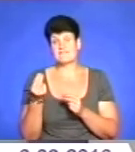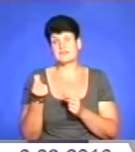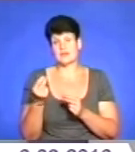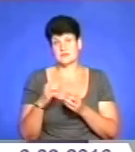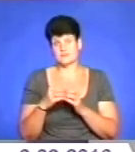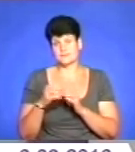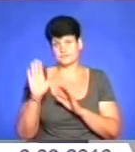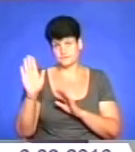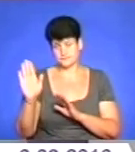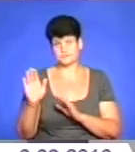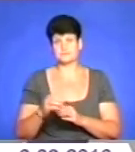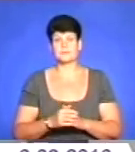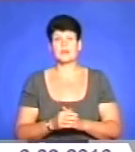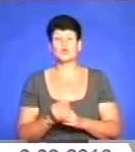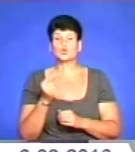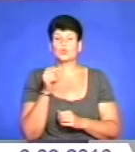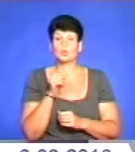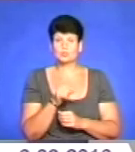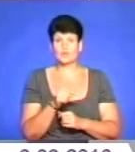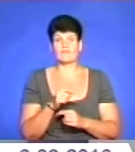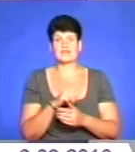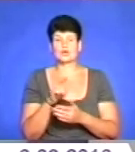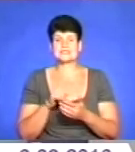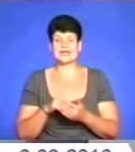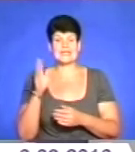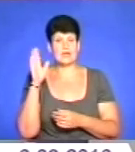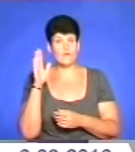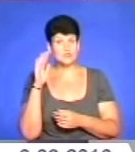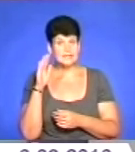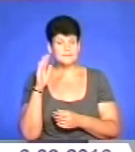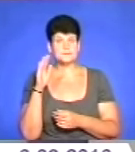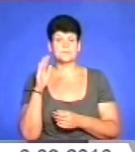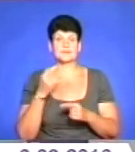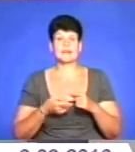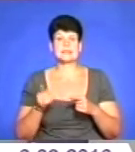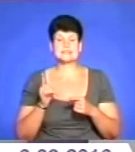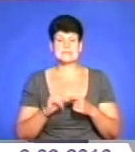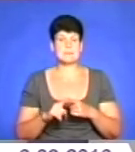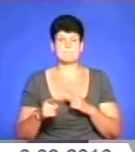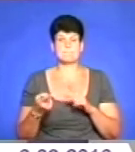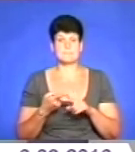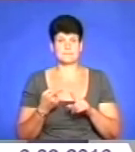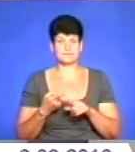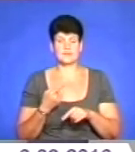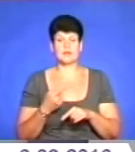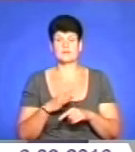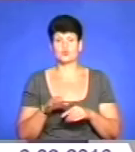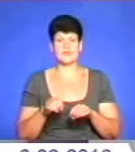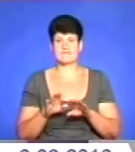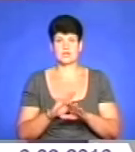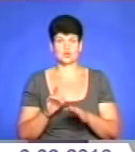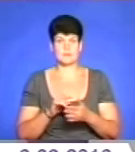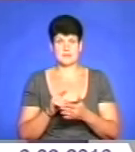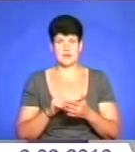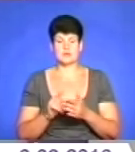аспектами. Тому використання води – це дуже перший. Але він не вирішує питання.